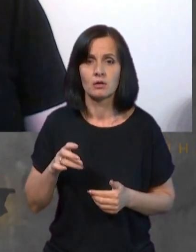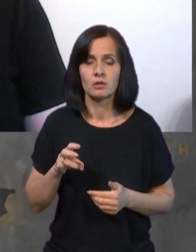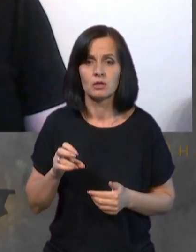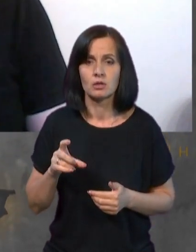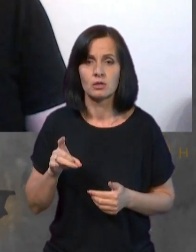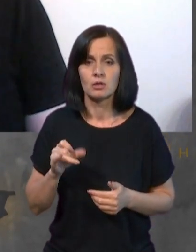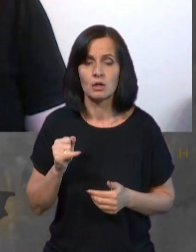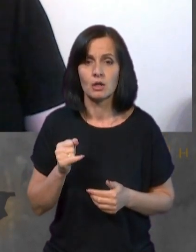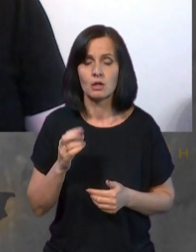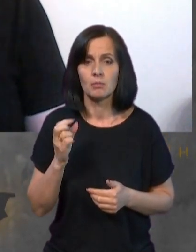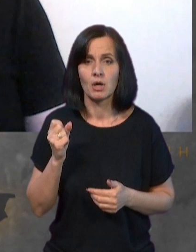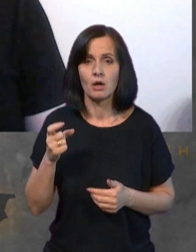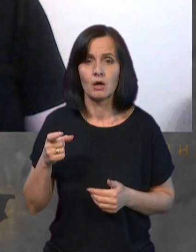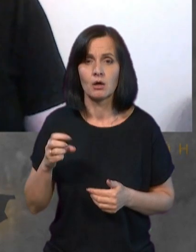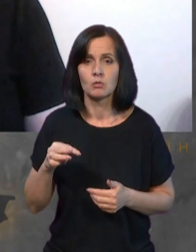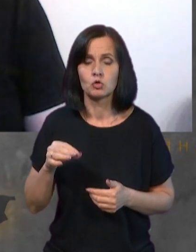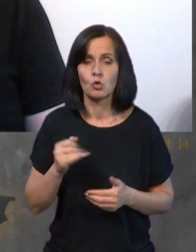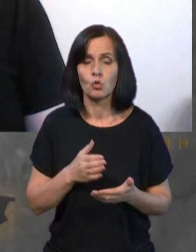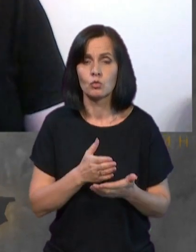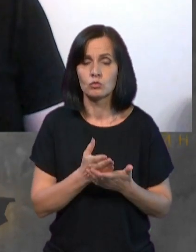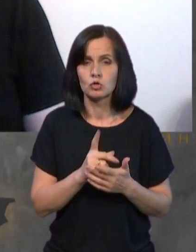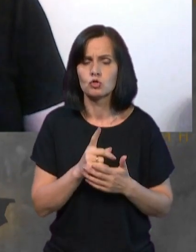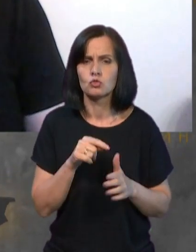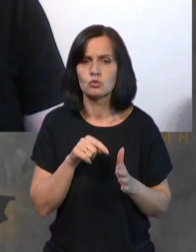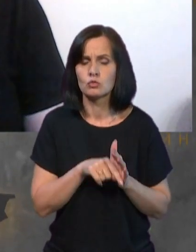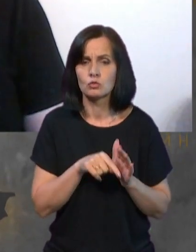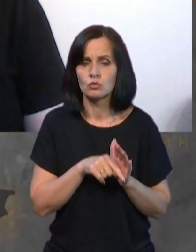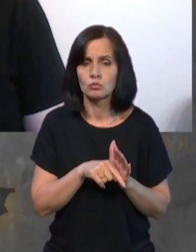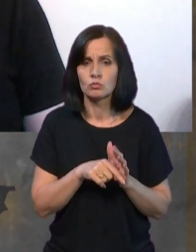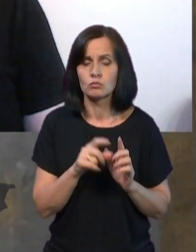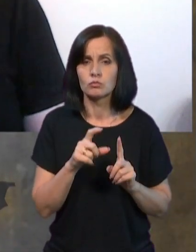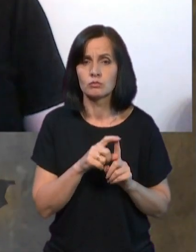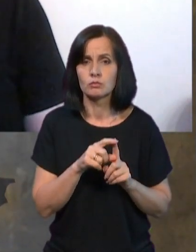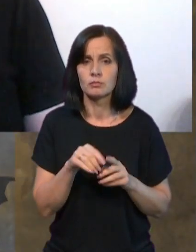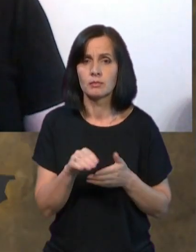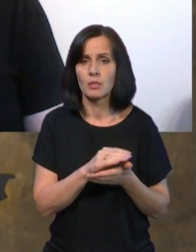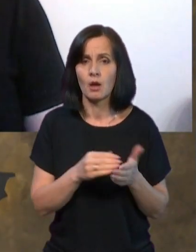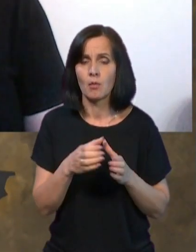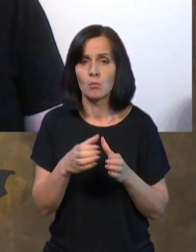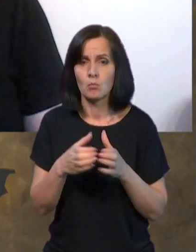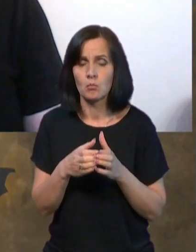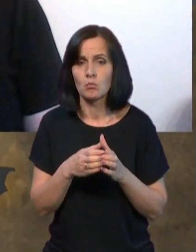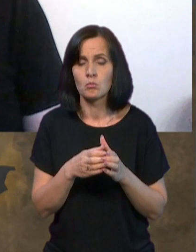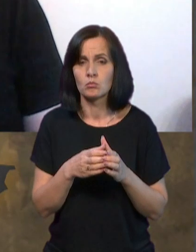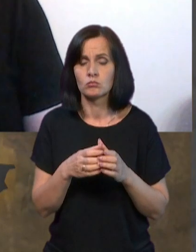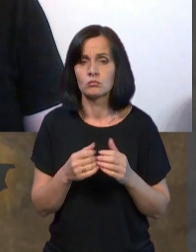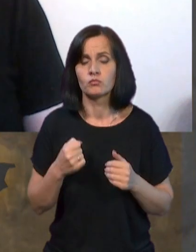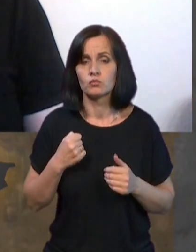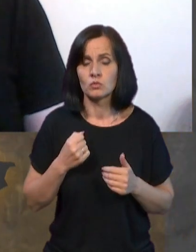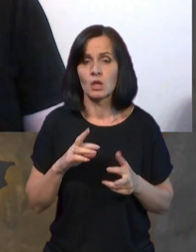напрямку. Що означає саме поняття перегрупування підрозділів і як ви це пояснете?